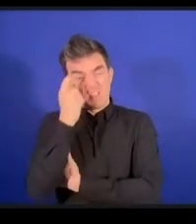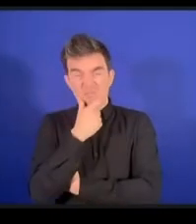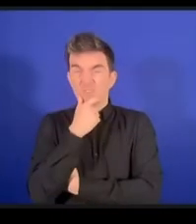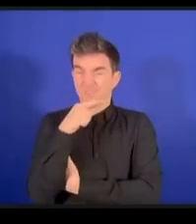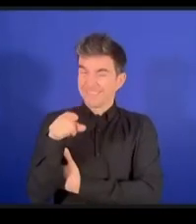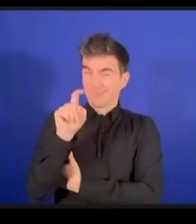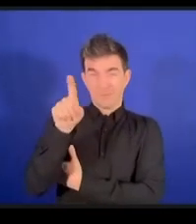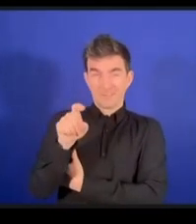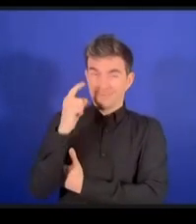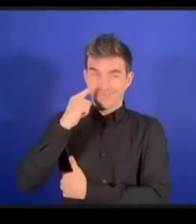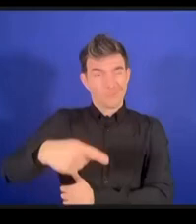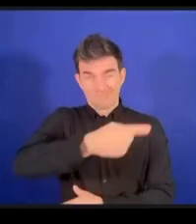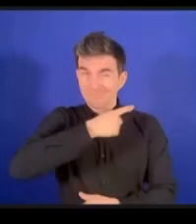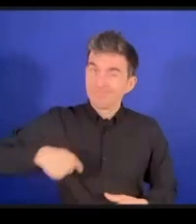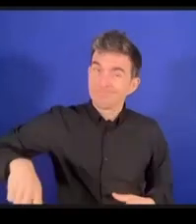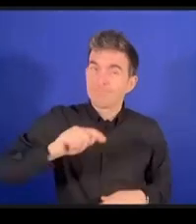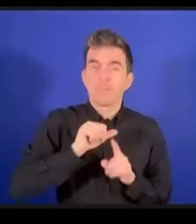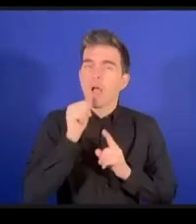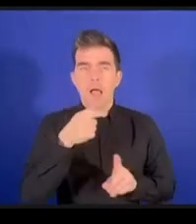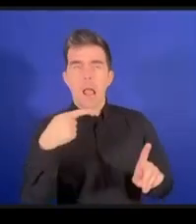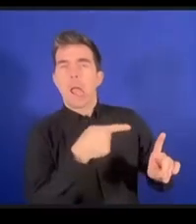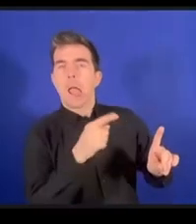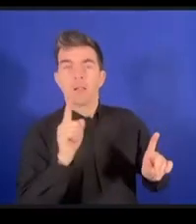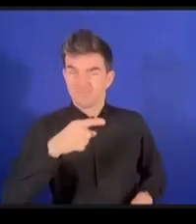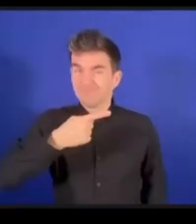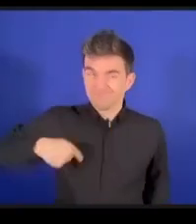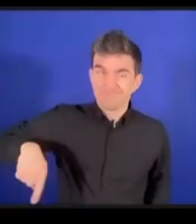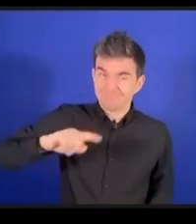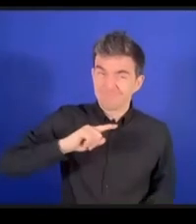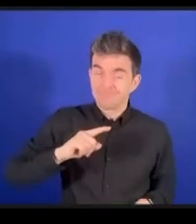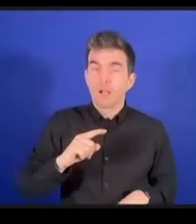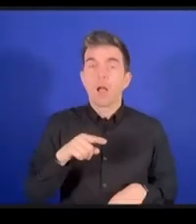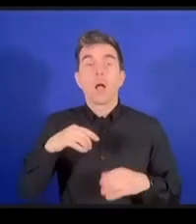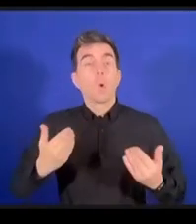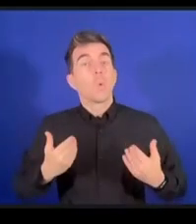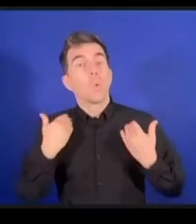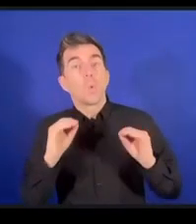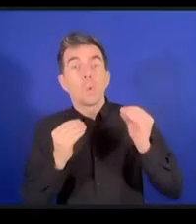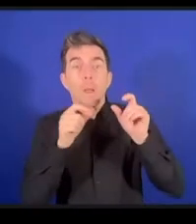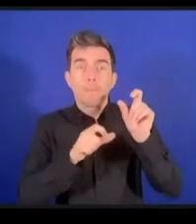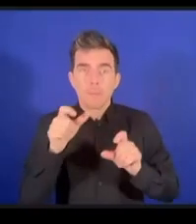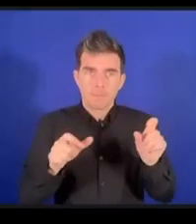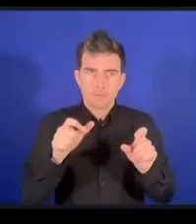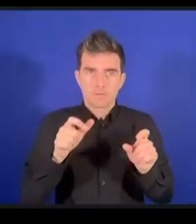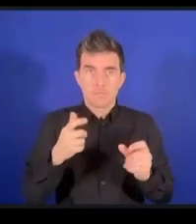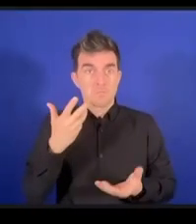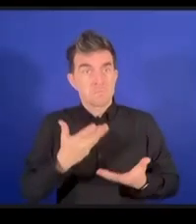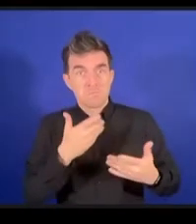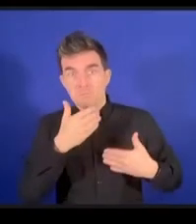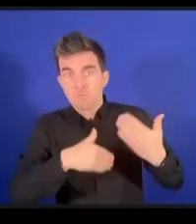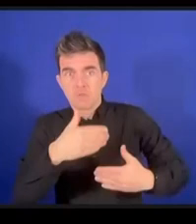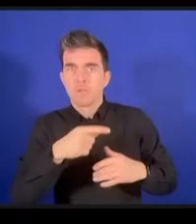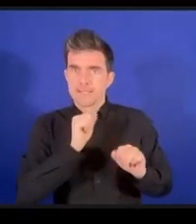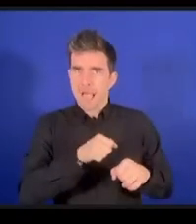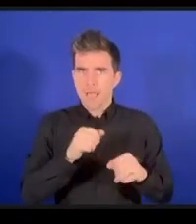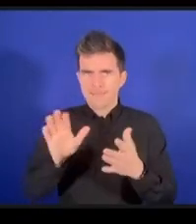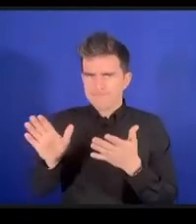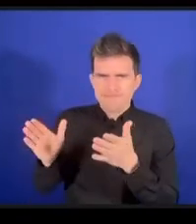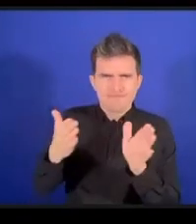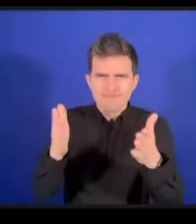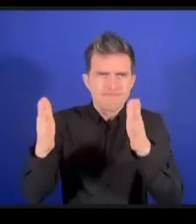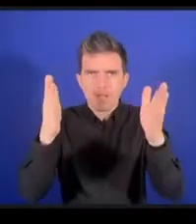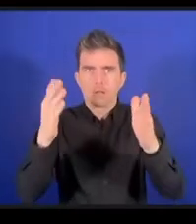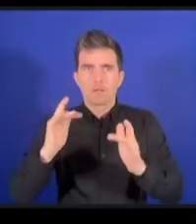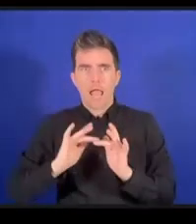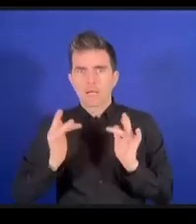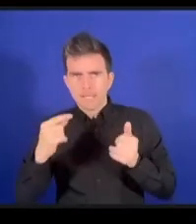若者はデジタルネイティですでも我々が作ったものを彼らは継承しているわけですですから我々はやはりファストトラッ